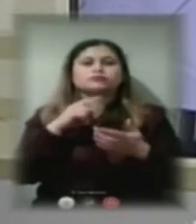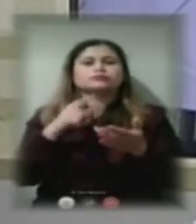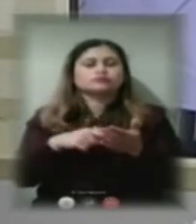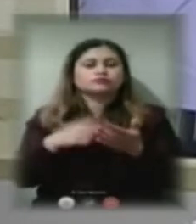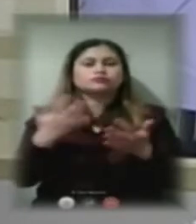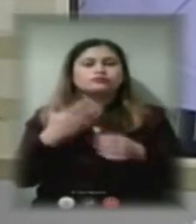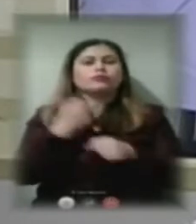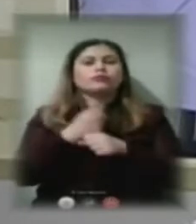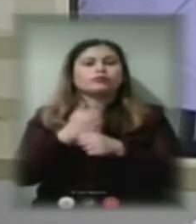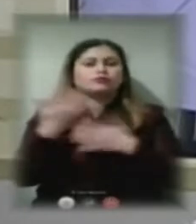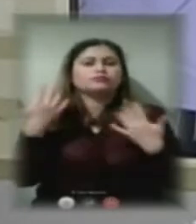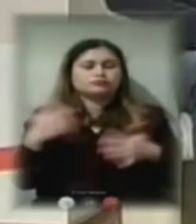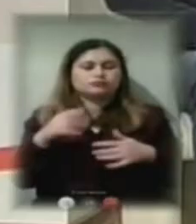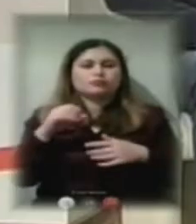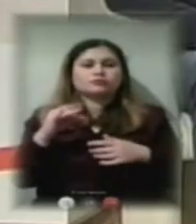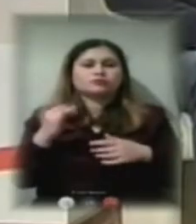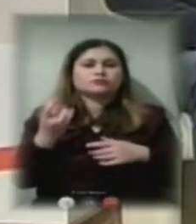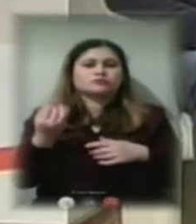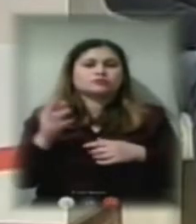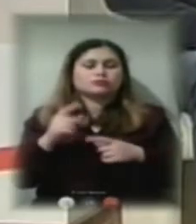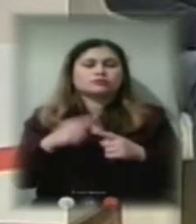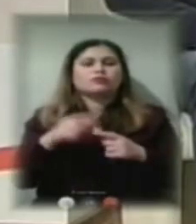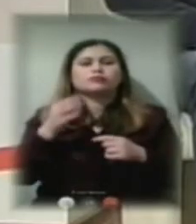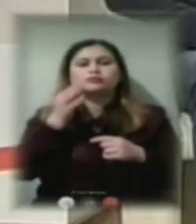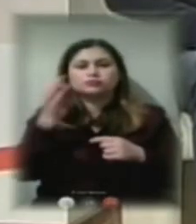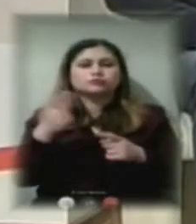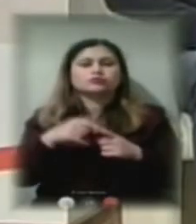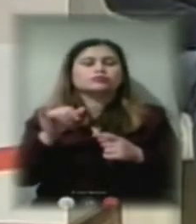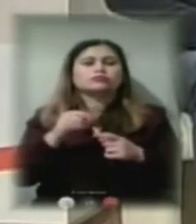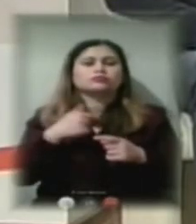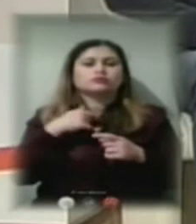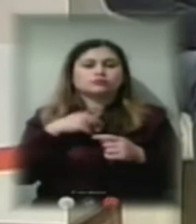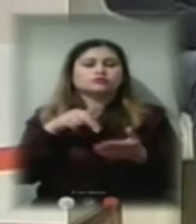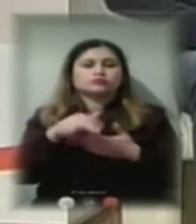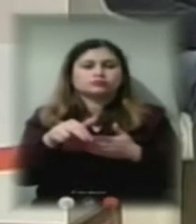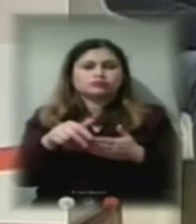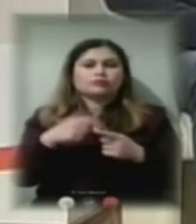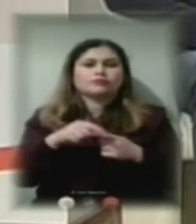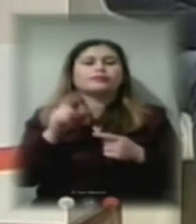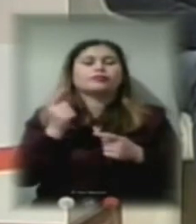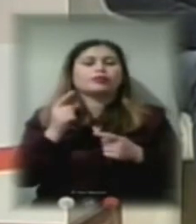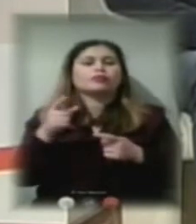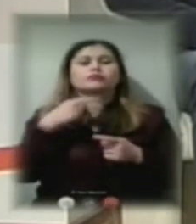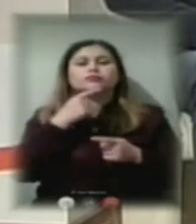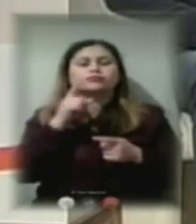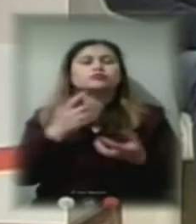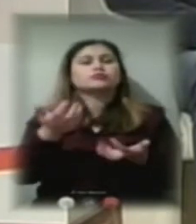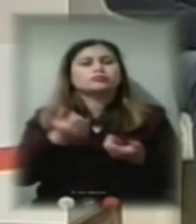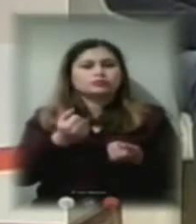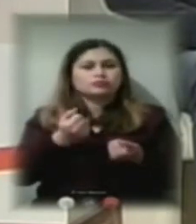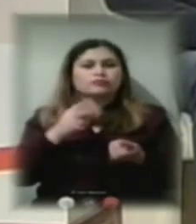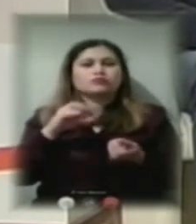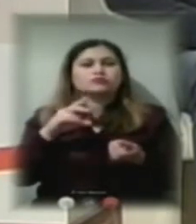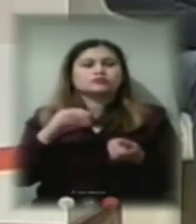модернізація, підказали нам, куди нам рухатися. Тому що хтось каже, приймайте власність територіальних громад, хтось